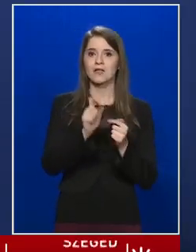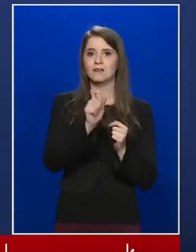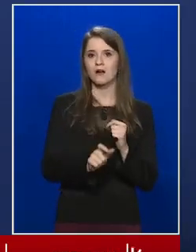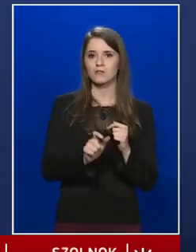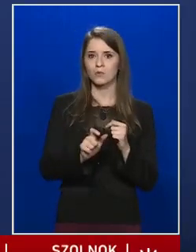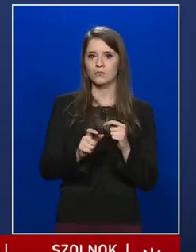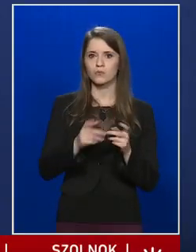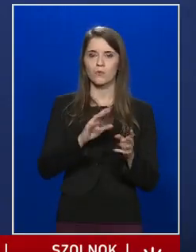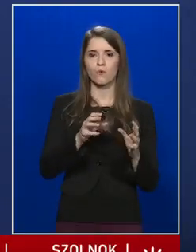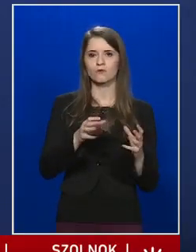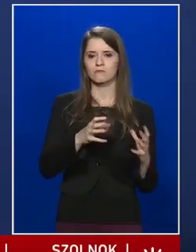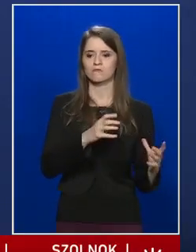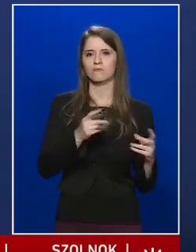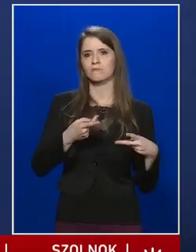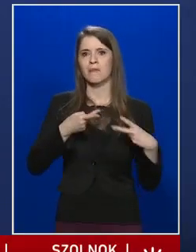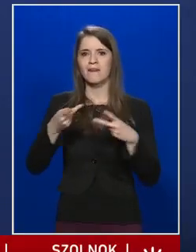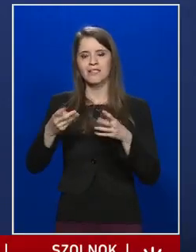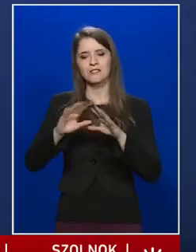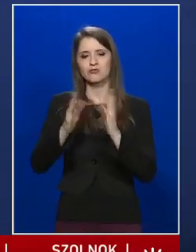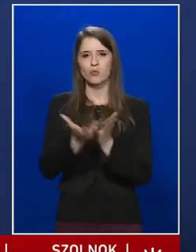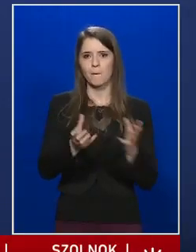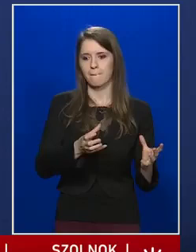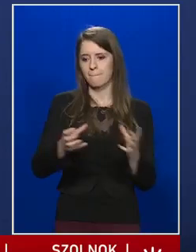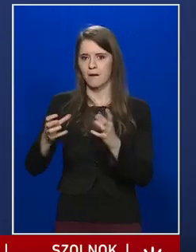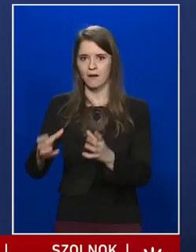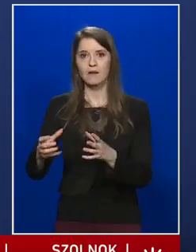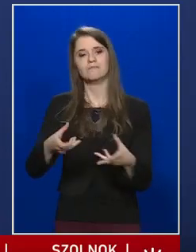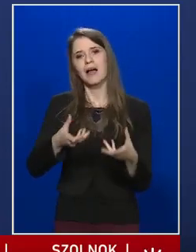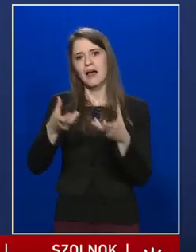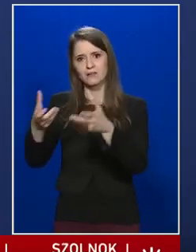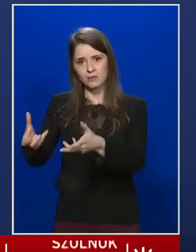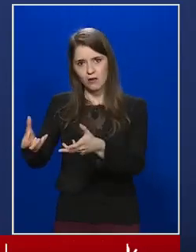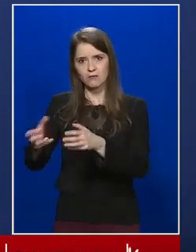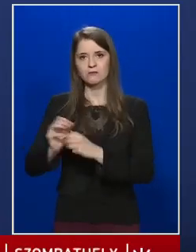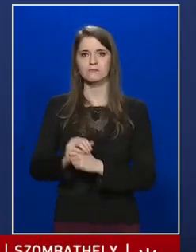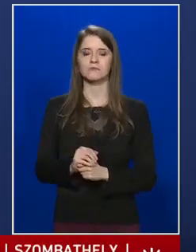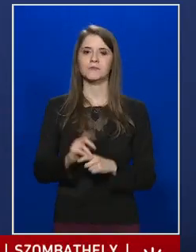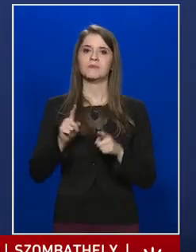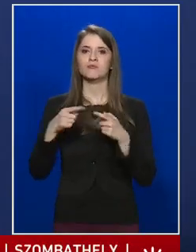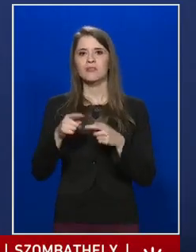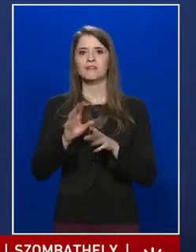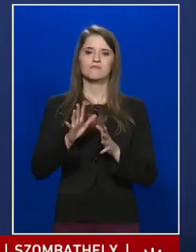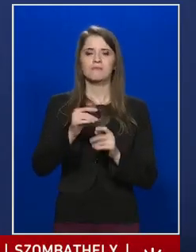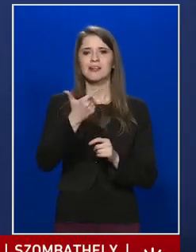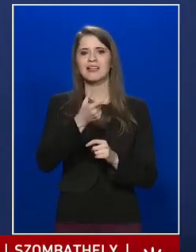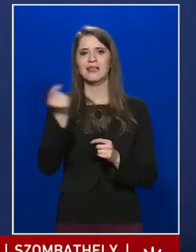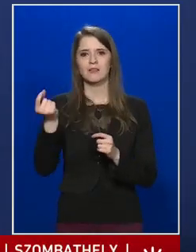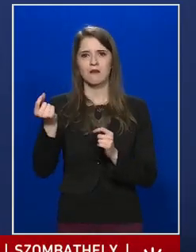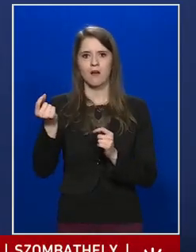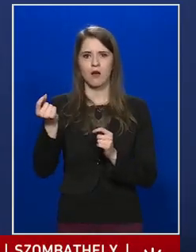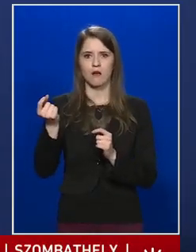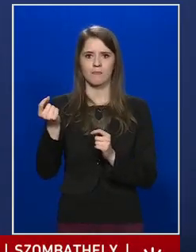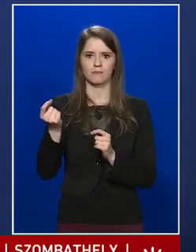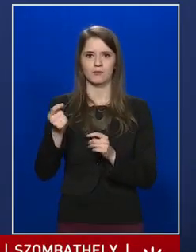elhelyezik, beviszik a csomagot, átadják, és egy két napos